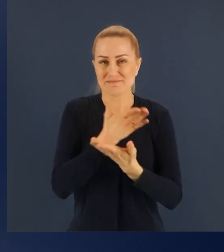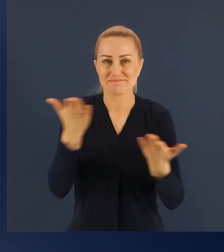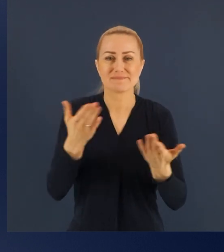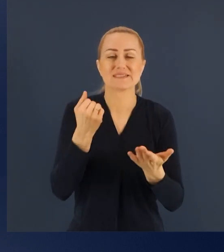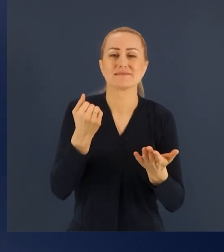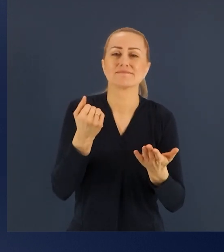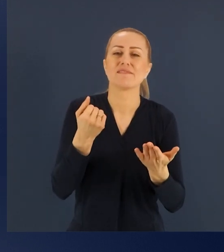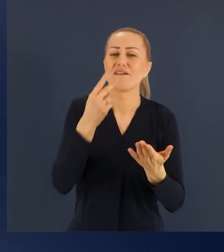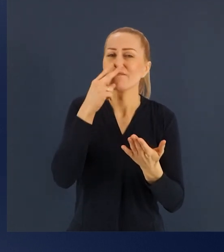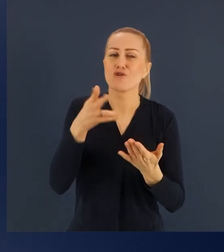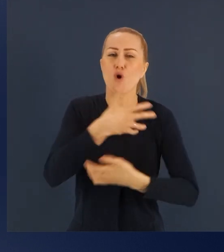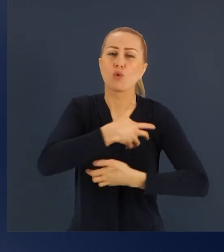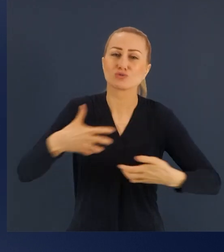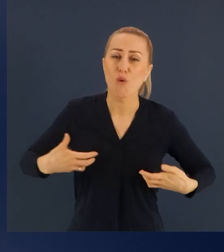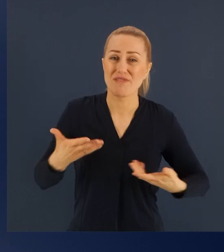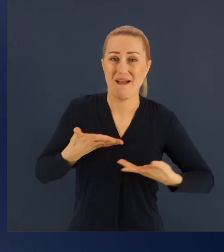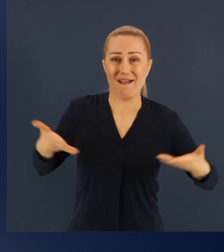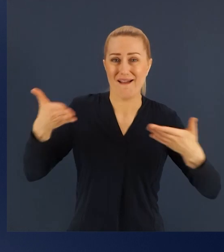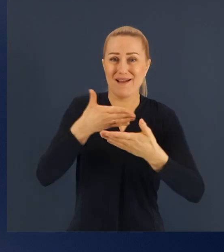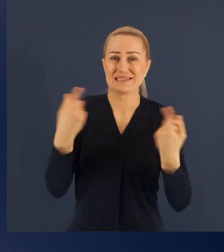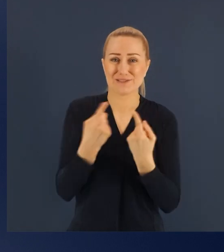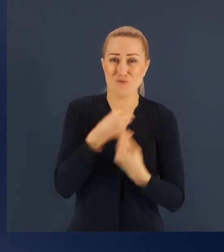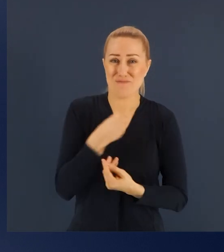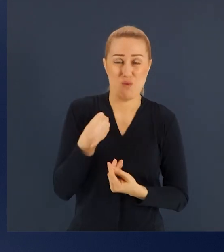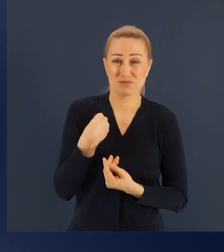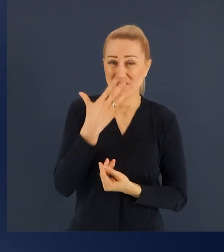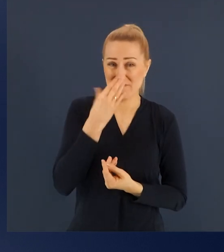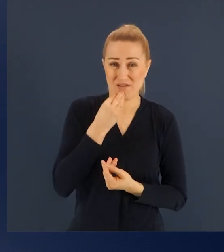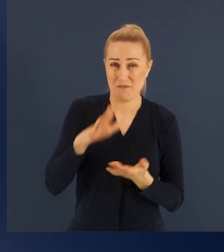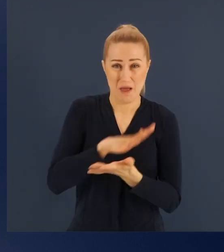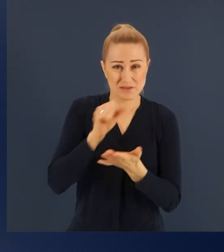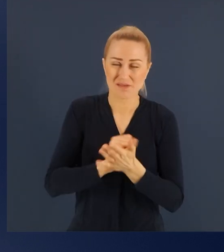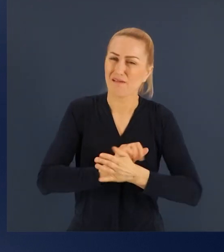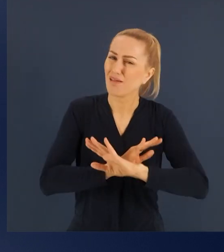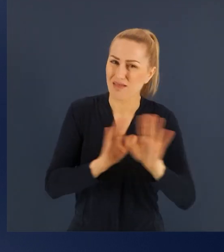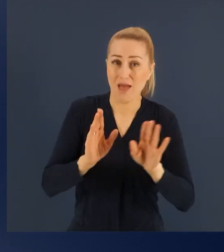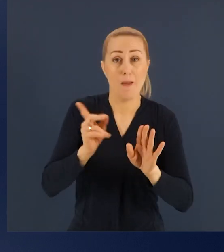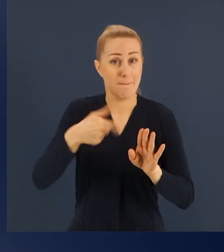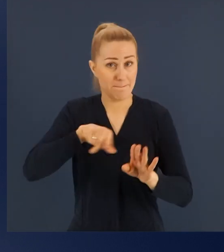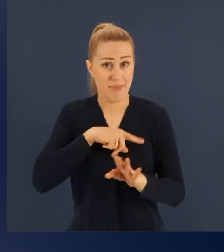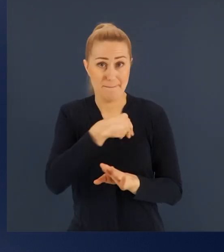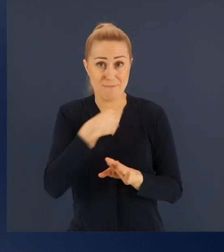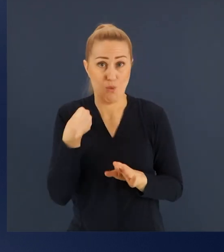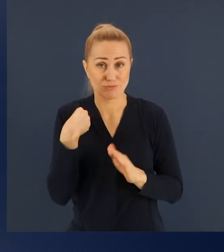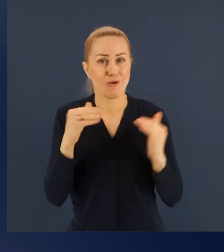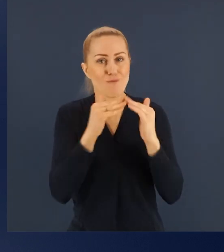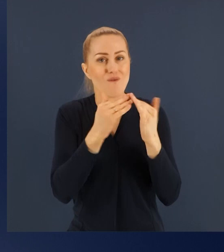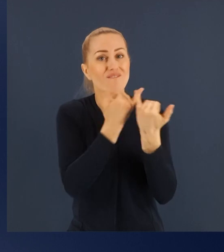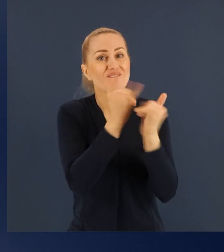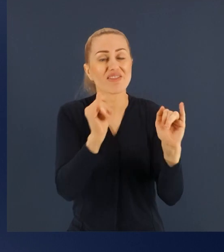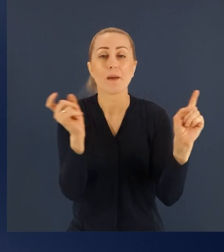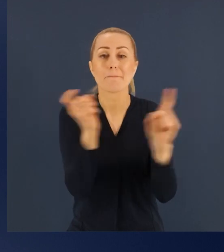Że na tle innych krajów poradziliśmy sobie z tym wielkim wyzwaniem, jak do tej pory, którym jest pandemia